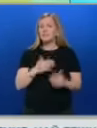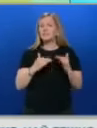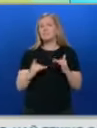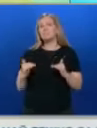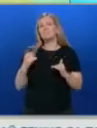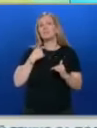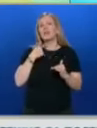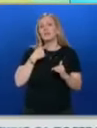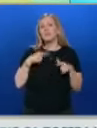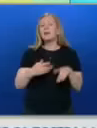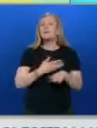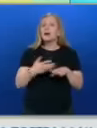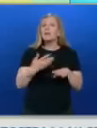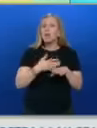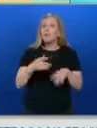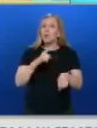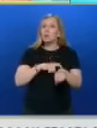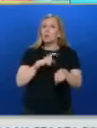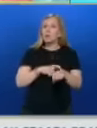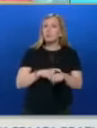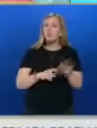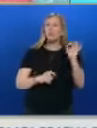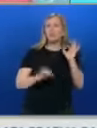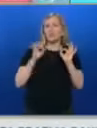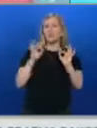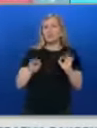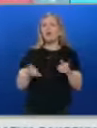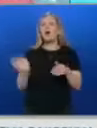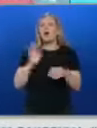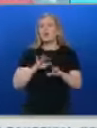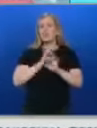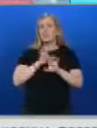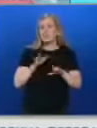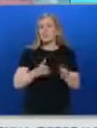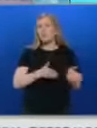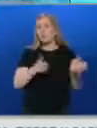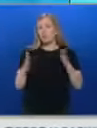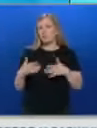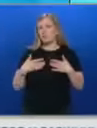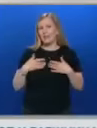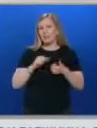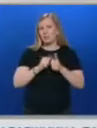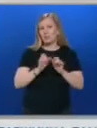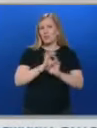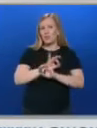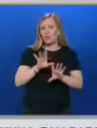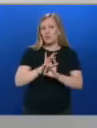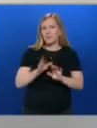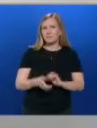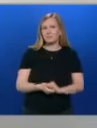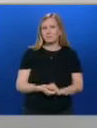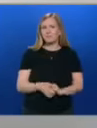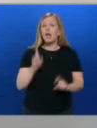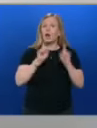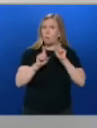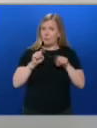Дуспи. В редовното време и продълженията двобоят завърши при нулево равенство. Подробностите за тази и още новини в централната ни емисия. А